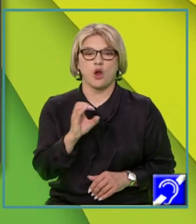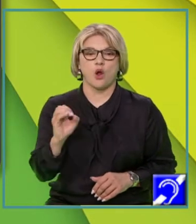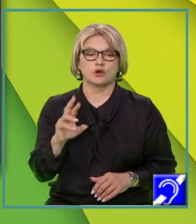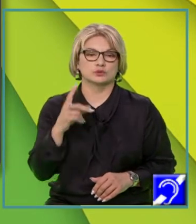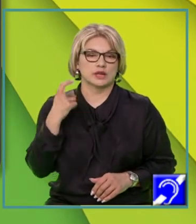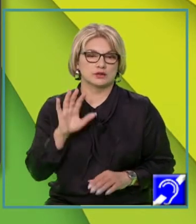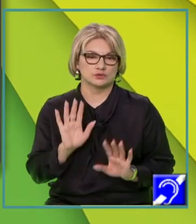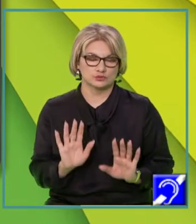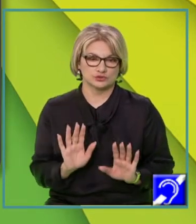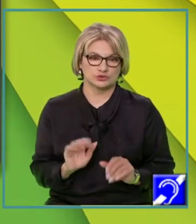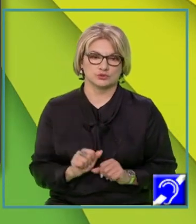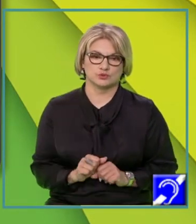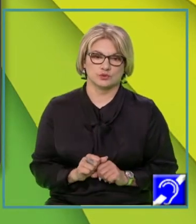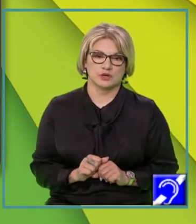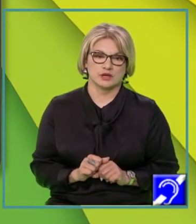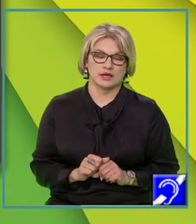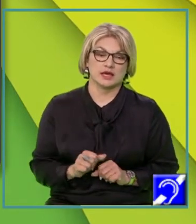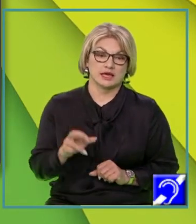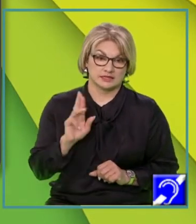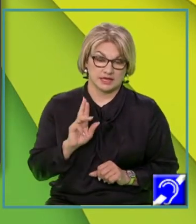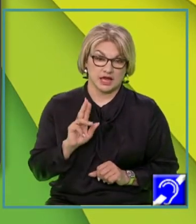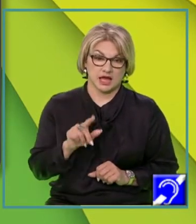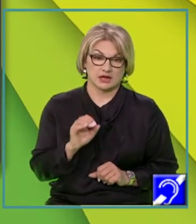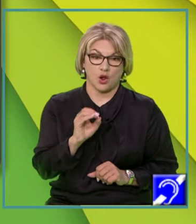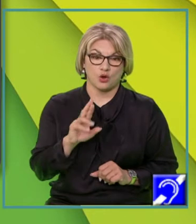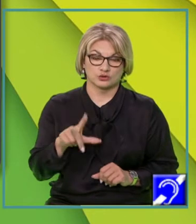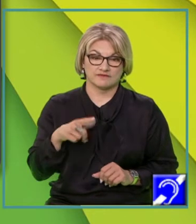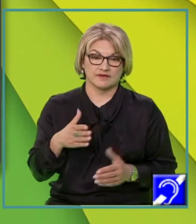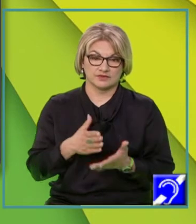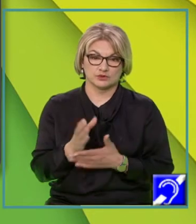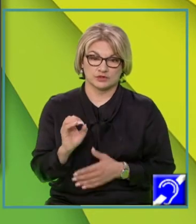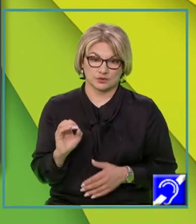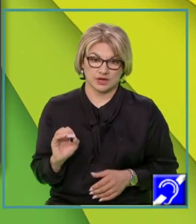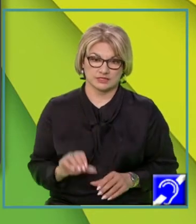abscisa nu o știu, dar ordonata va fi întotdeauna 0.